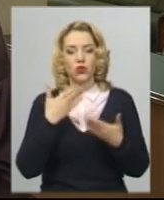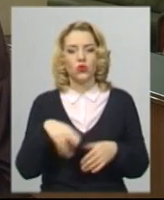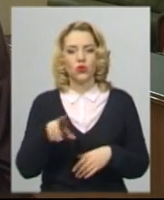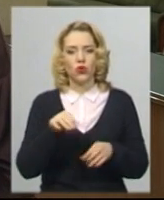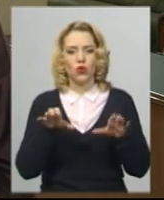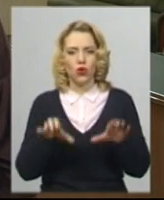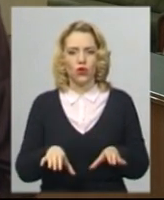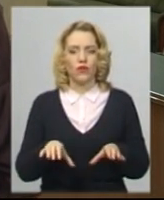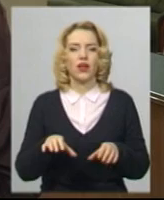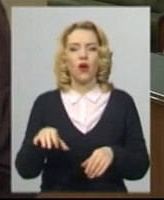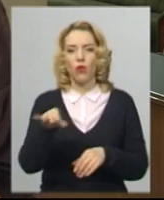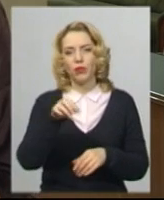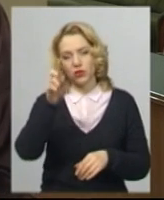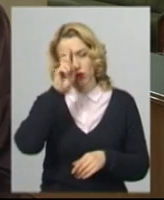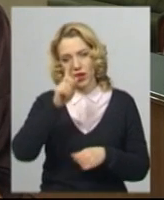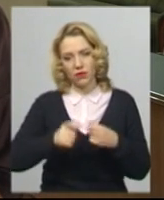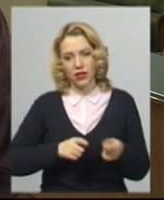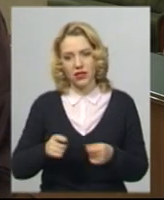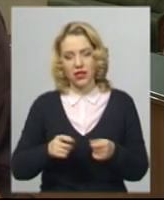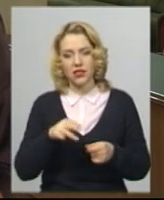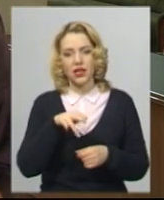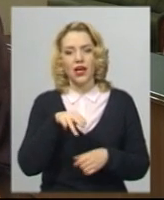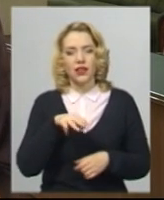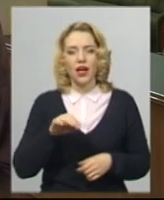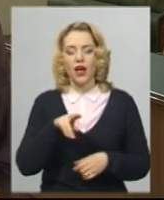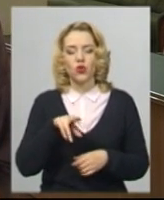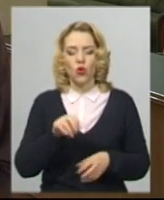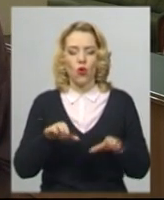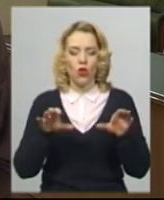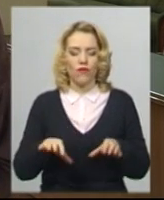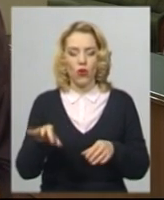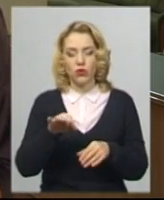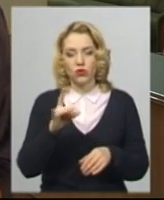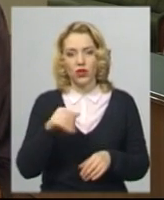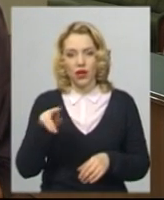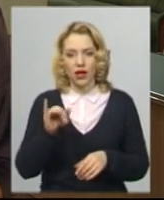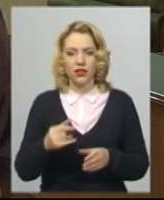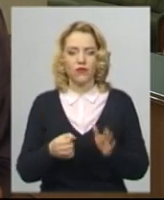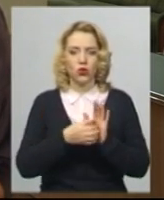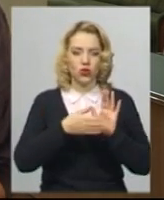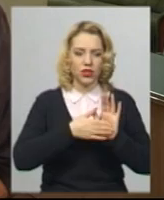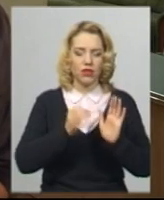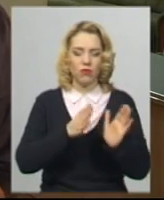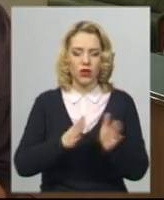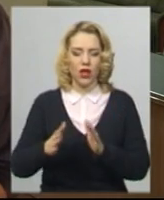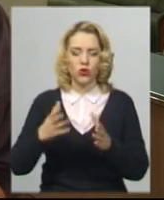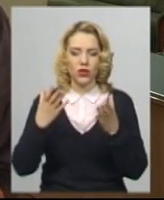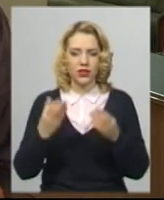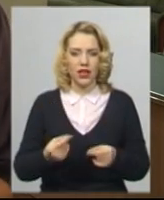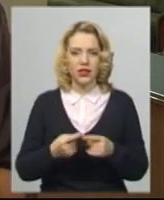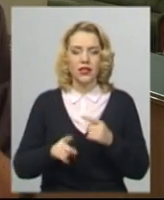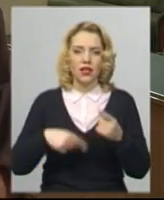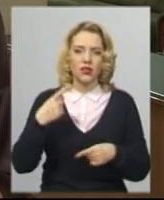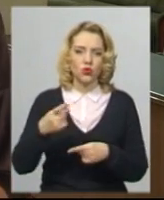обласної адміністрації та до голови обласної ради з вимогою включити в порядок денний на наступну сесію чергове